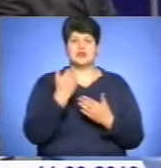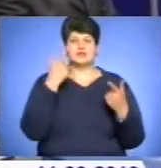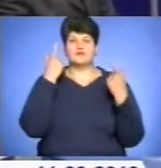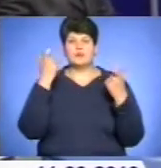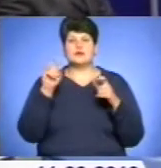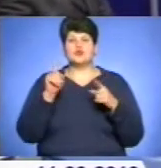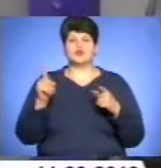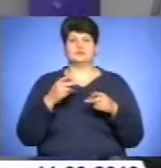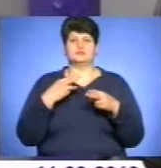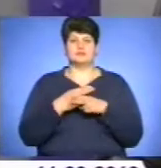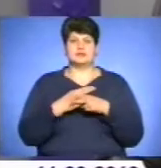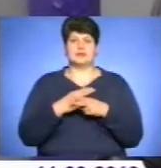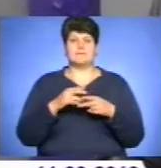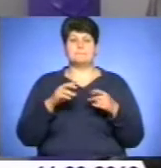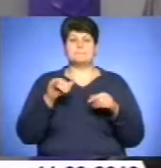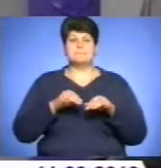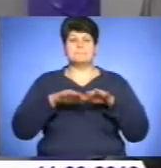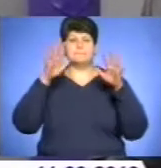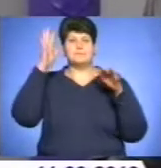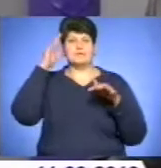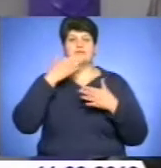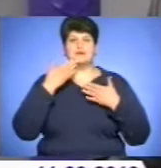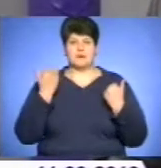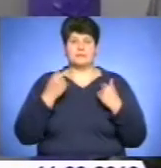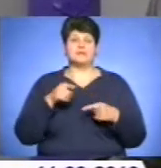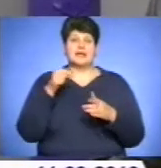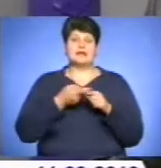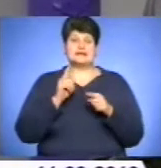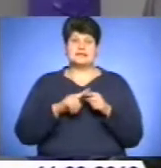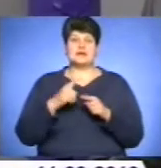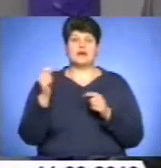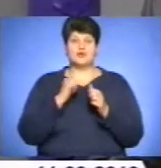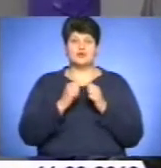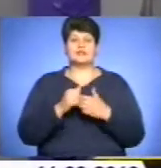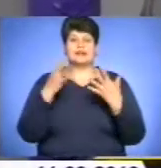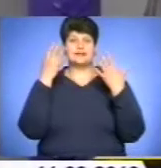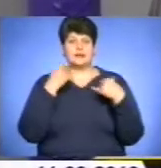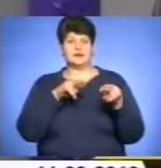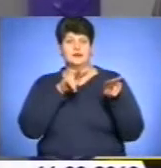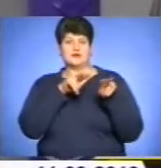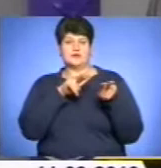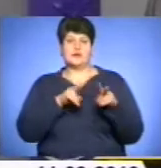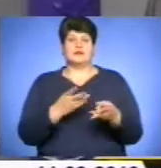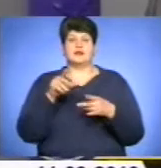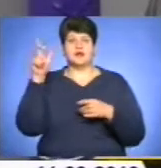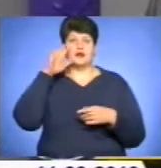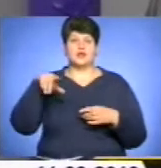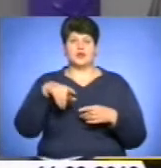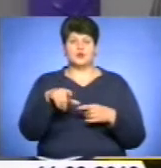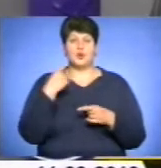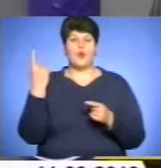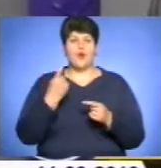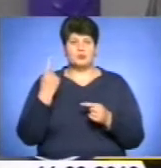загрози паводків немає? Перш за все, вона ґрунтується на щоденному моніторингу стану на річках області і